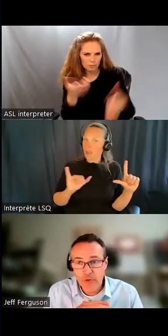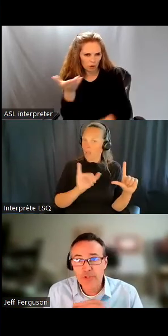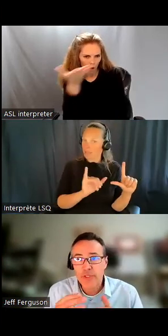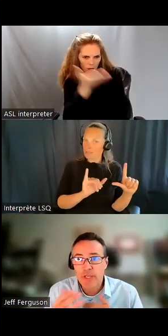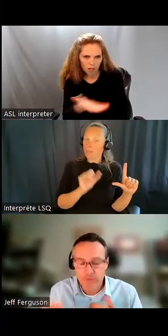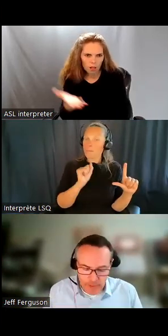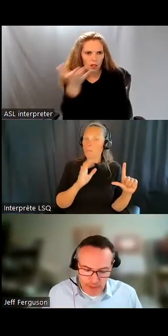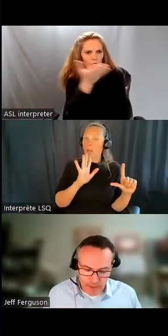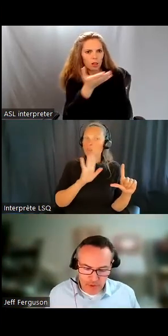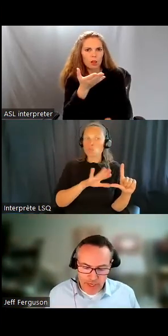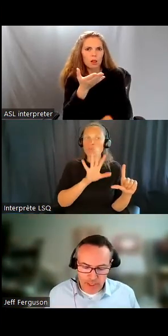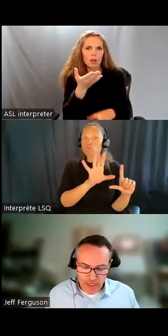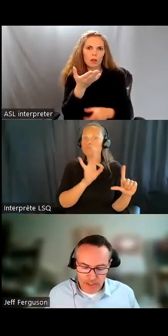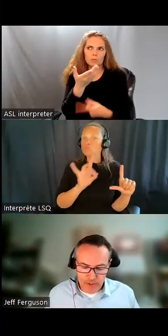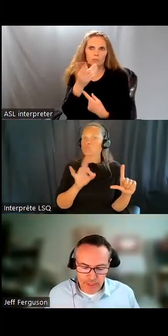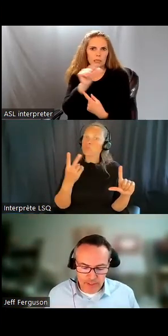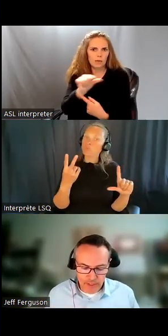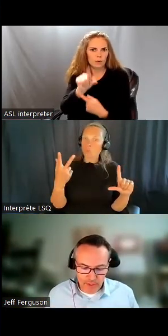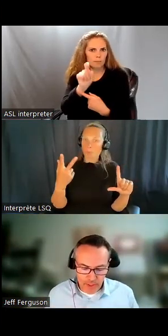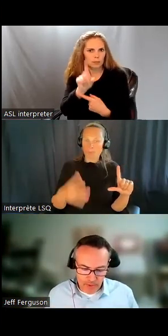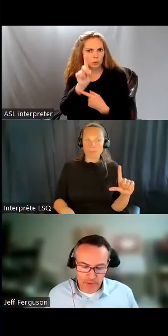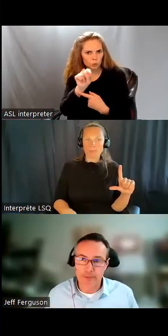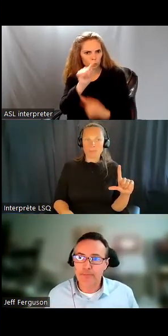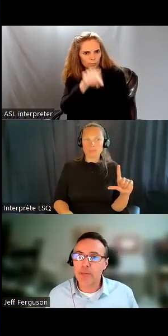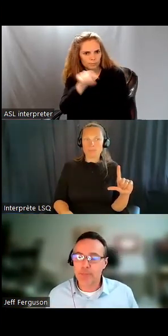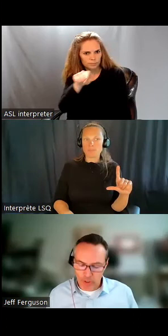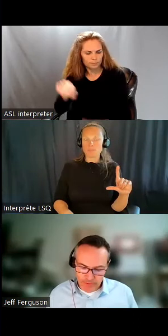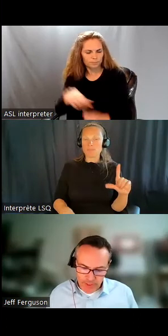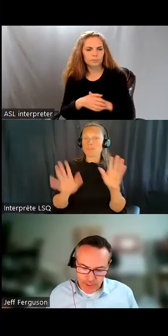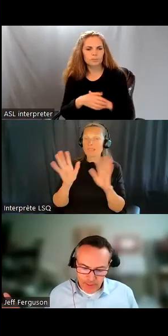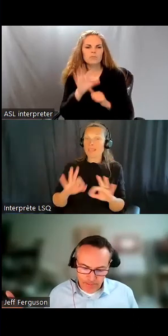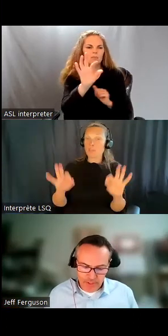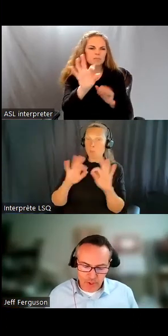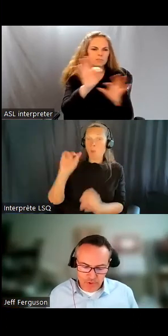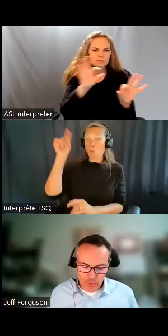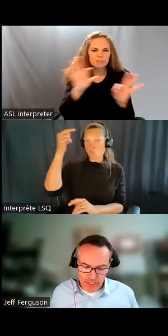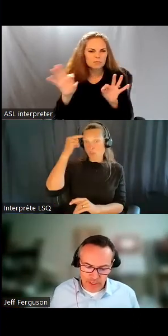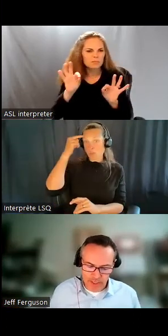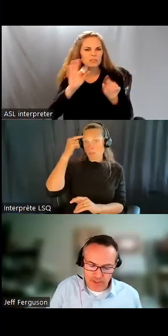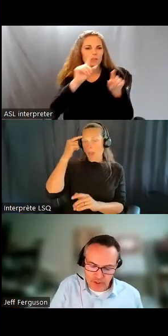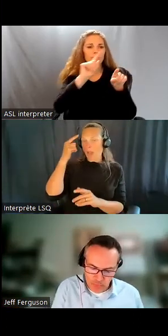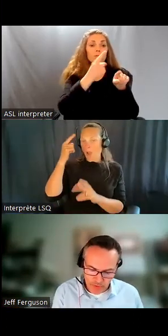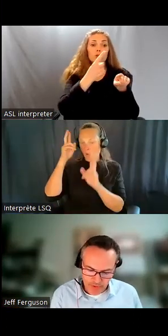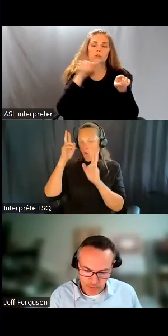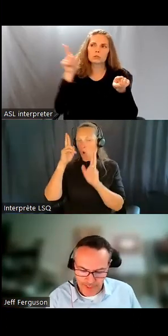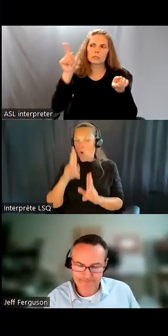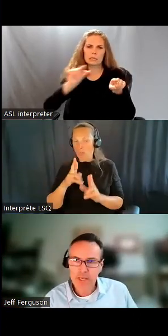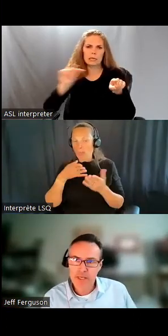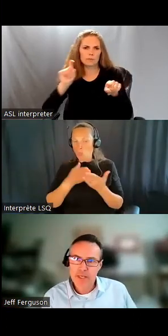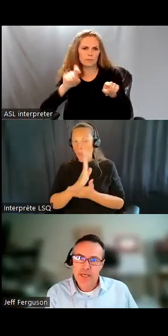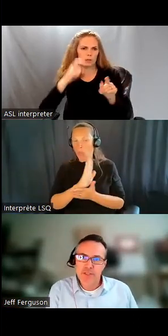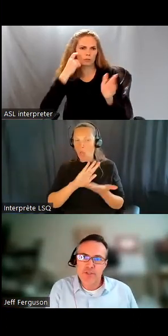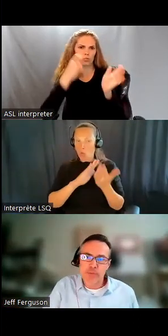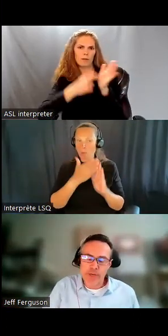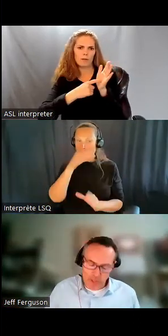de quelques-uns. D'abord, le gouvernement doit reconnaître le droit de vivre dans la communauté. La politique publique doit reconnaître